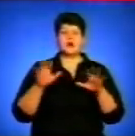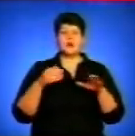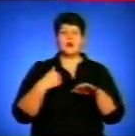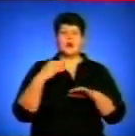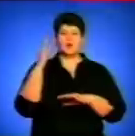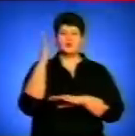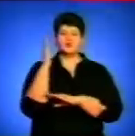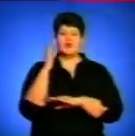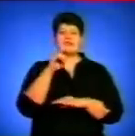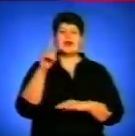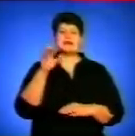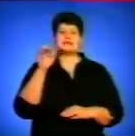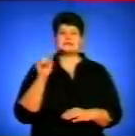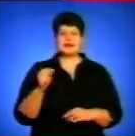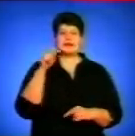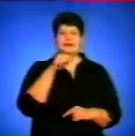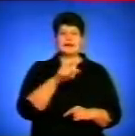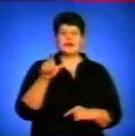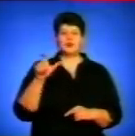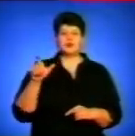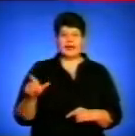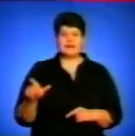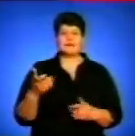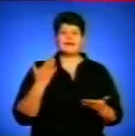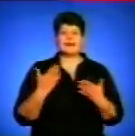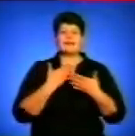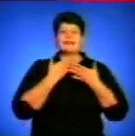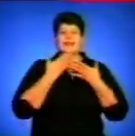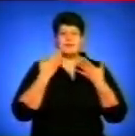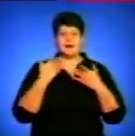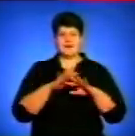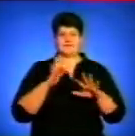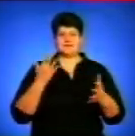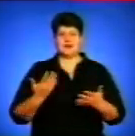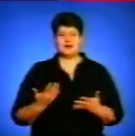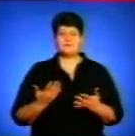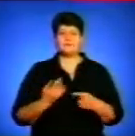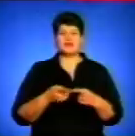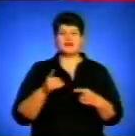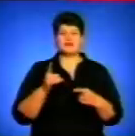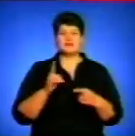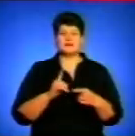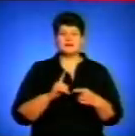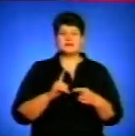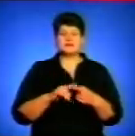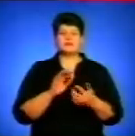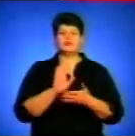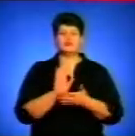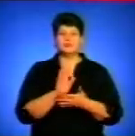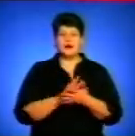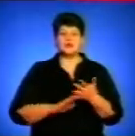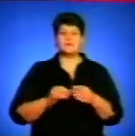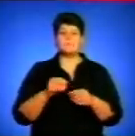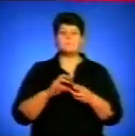за тих людей, яких немає в залі. Це так зване кнопкодавство. Далі воно продовжуватися,